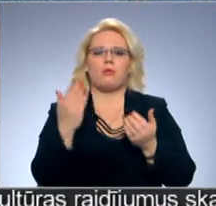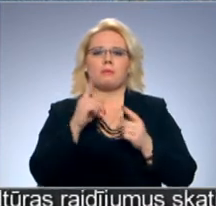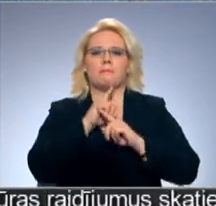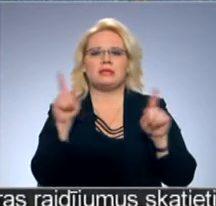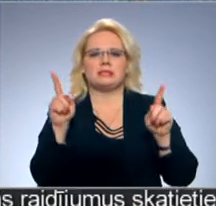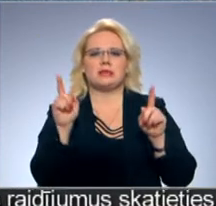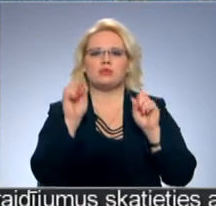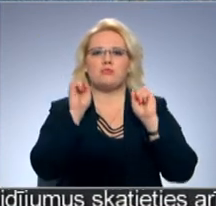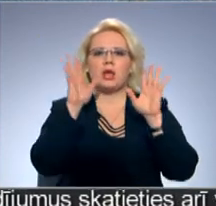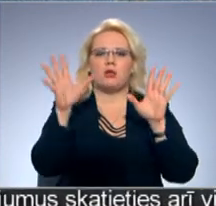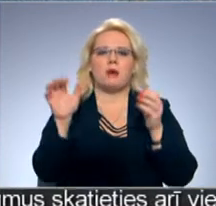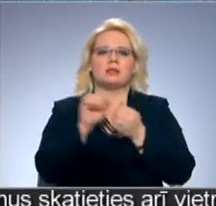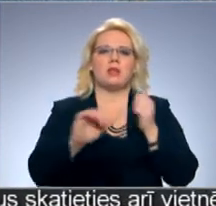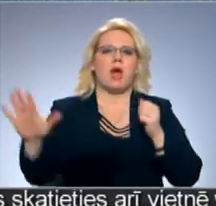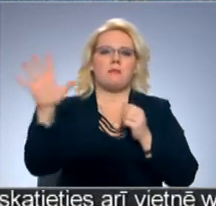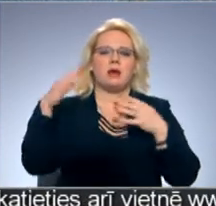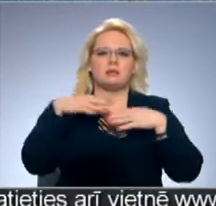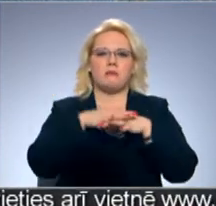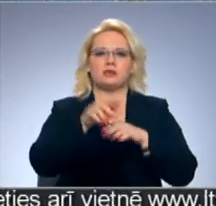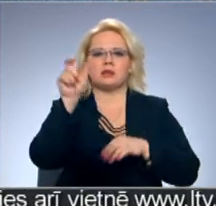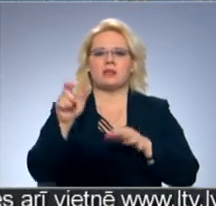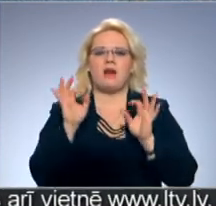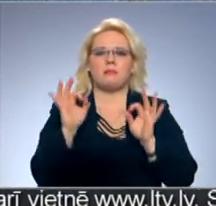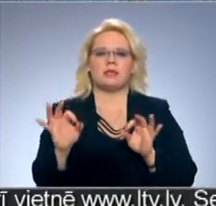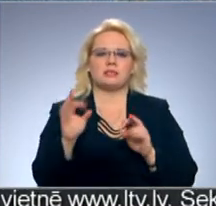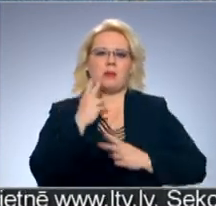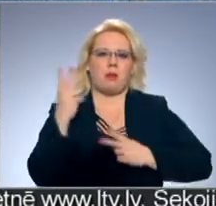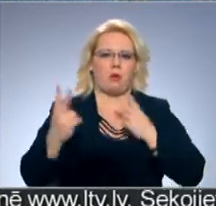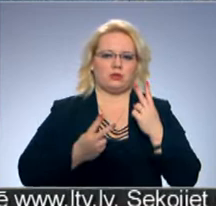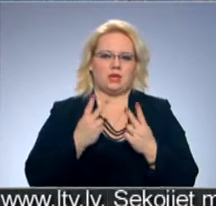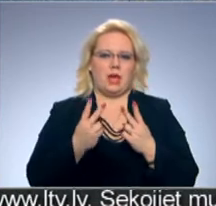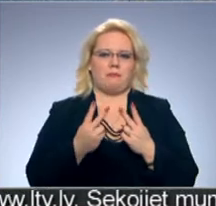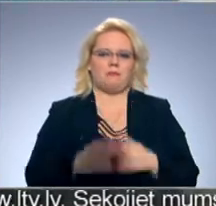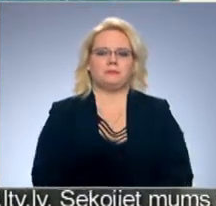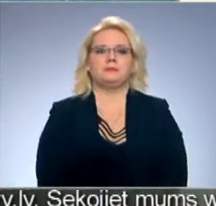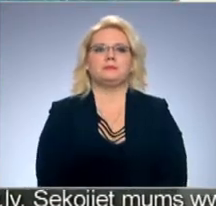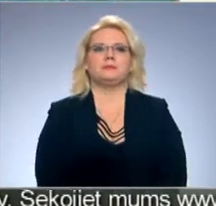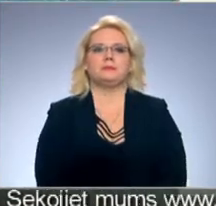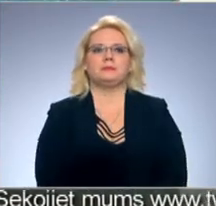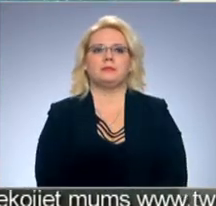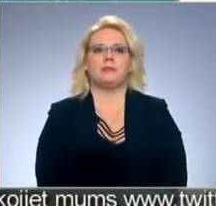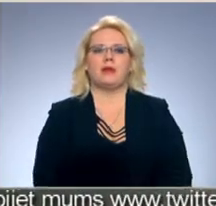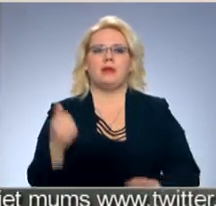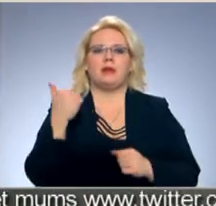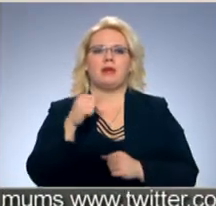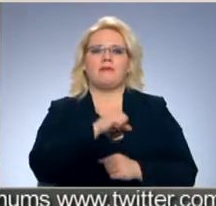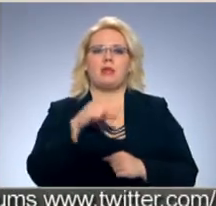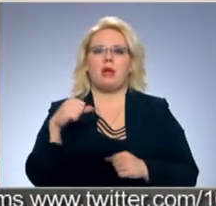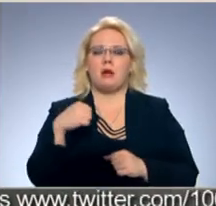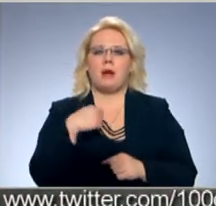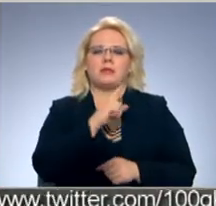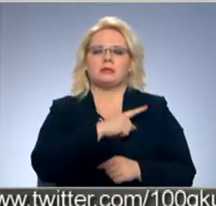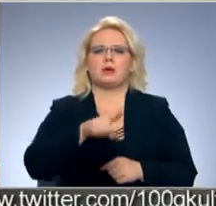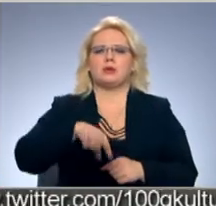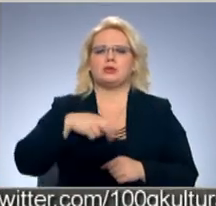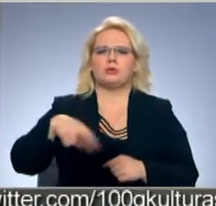saplūst ar cilvēka patiesākajām emocijām. Izstādē ielūkojās Aneta Lesīte. Viņa viena pati spēj stundām